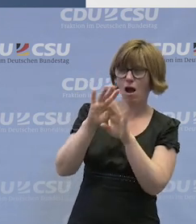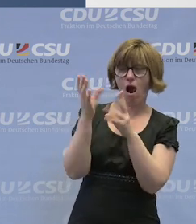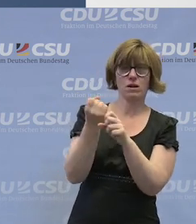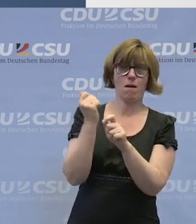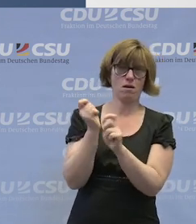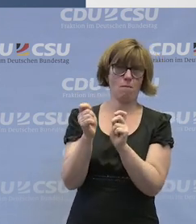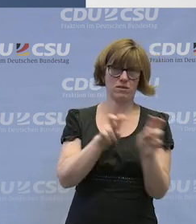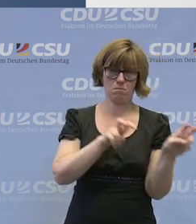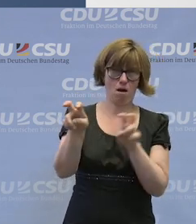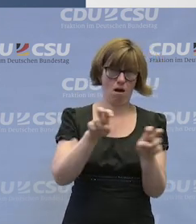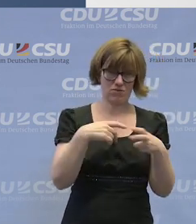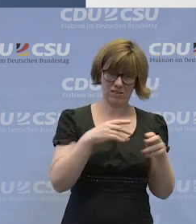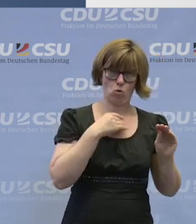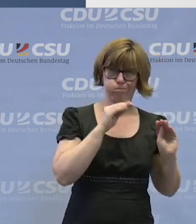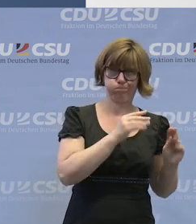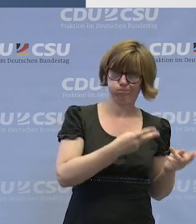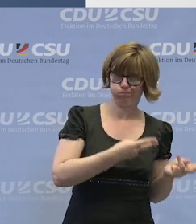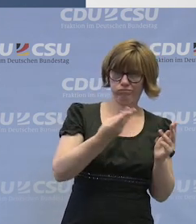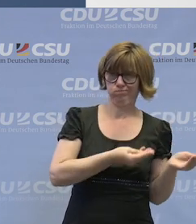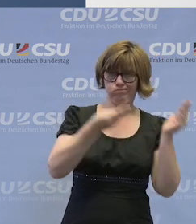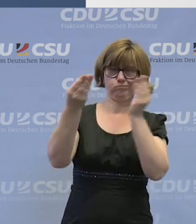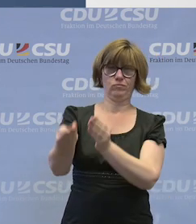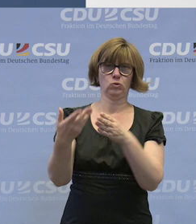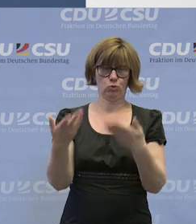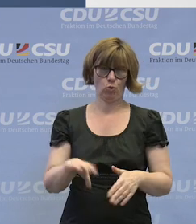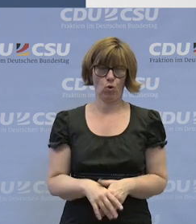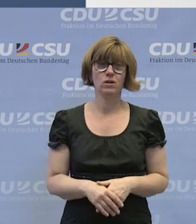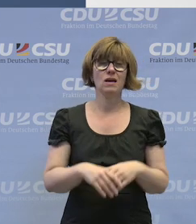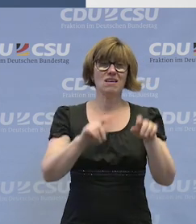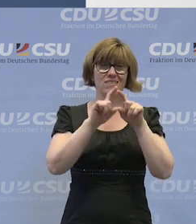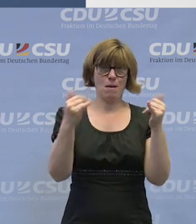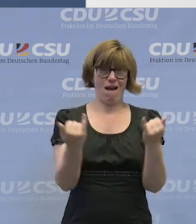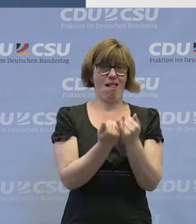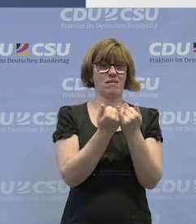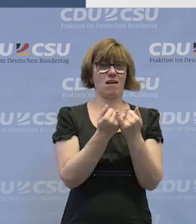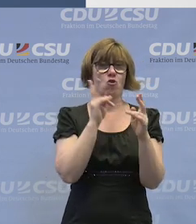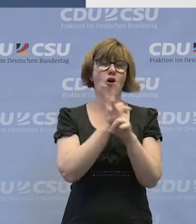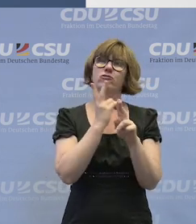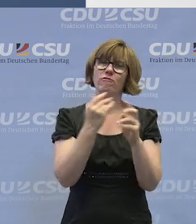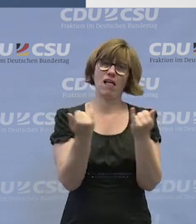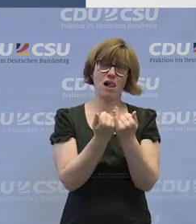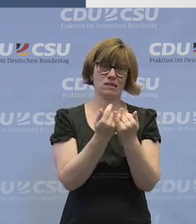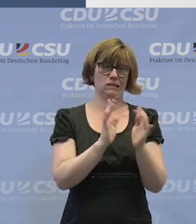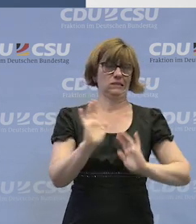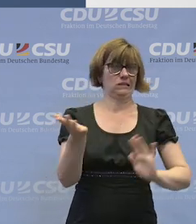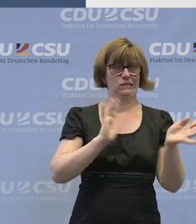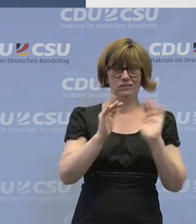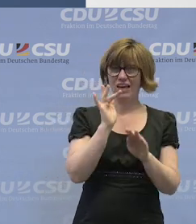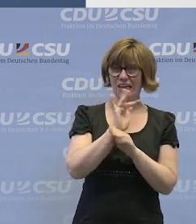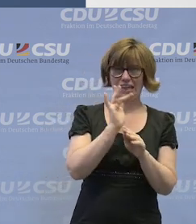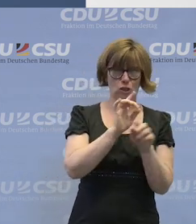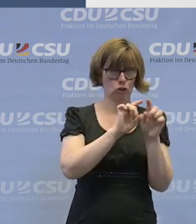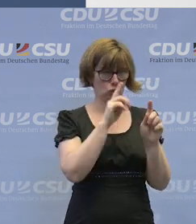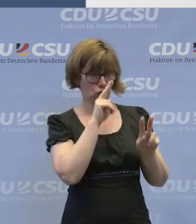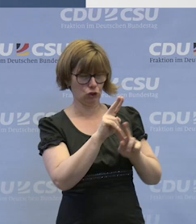das Thema, dass Eltern, oftmals Eltern, das sehr, sehr kritisch begleitet